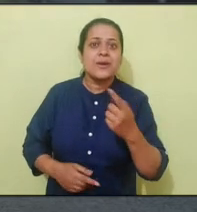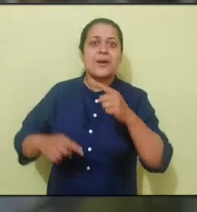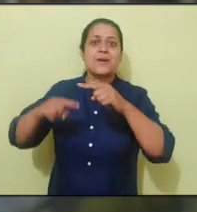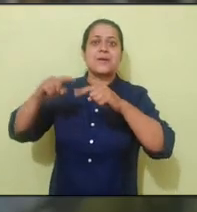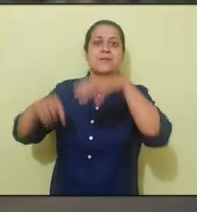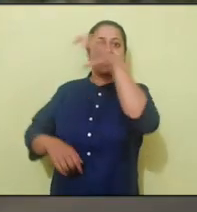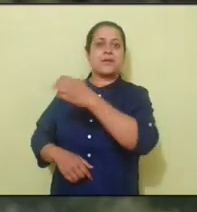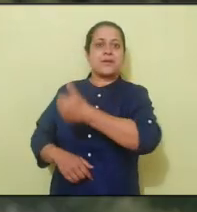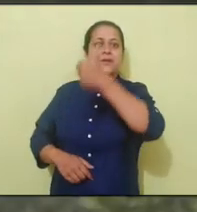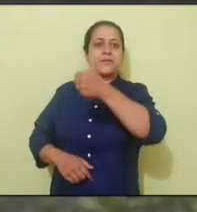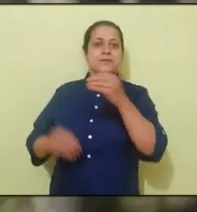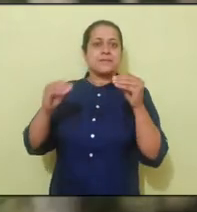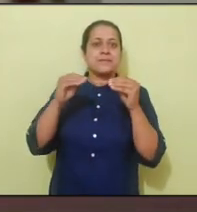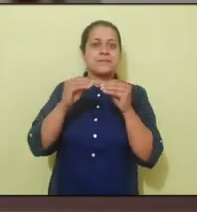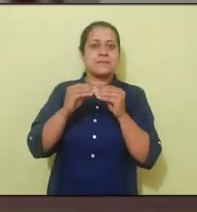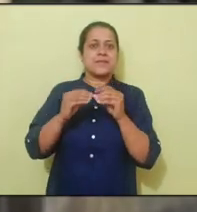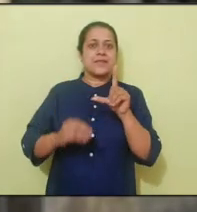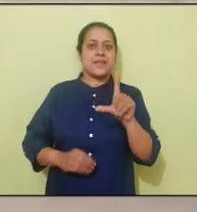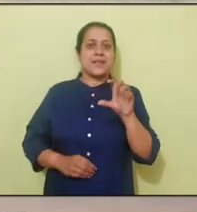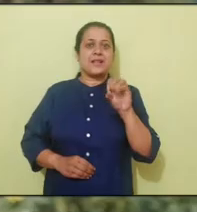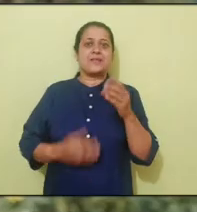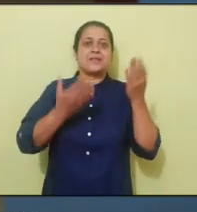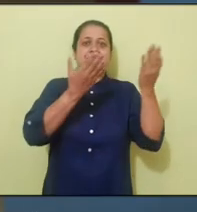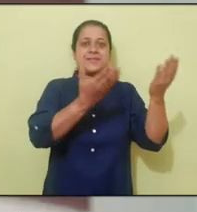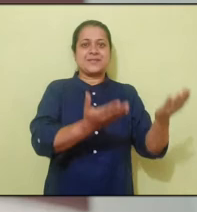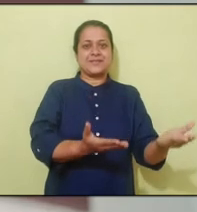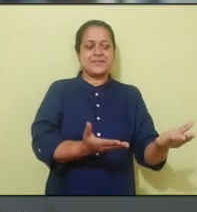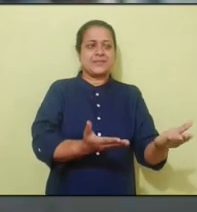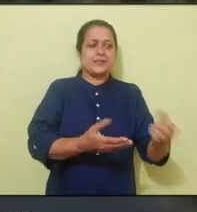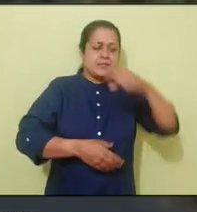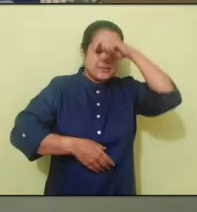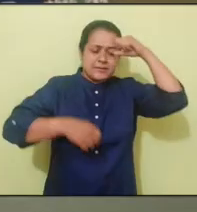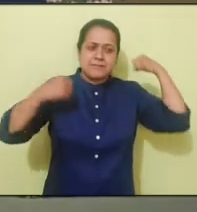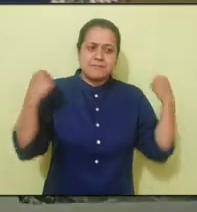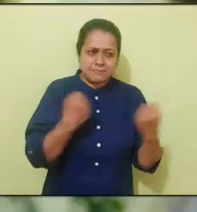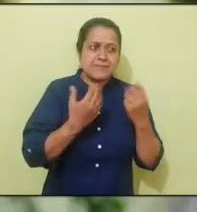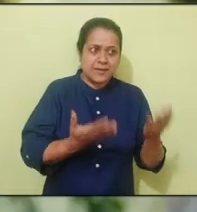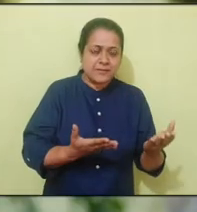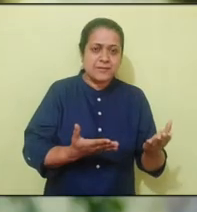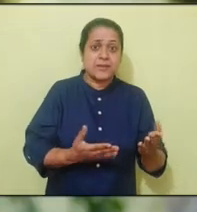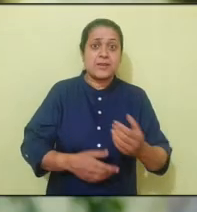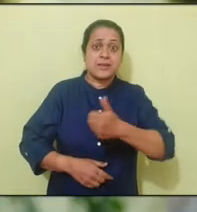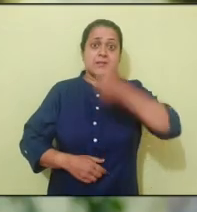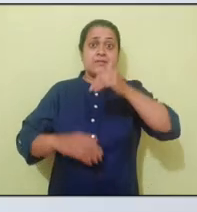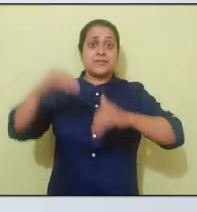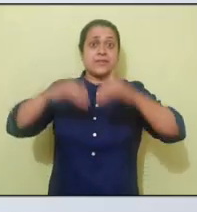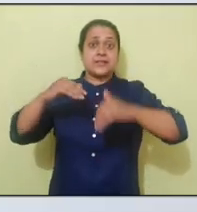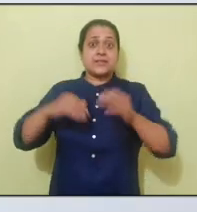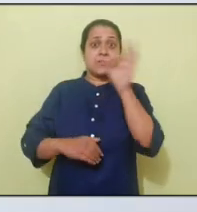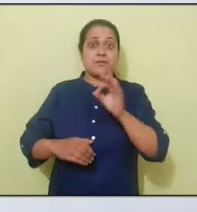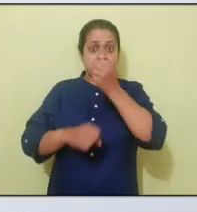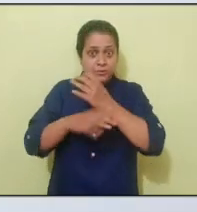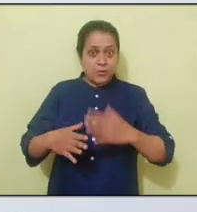बूट लेवल ओफिसर है आपकी इस कटोर सेवा को चीफ एलेक्टरोल ओफिस गोवा और डियो